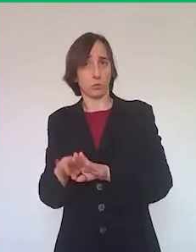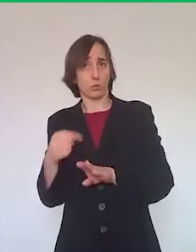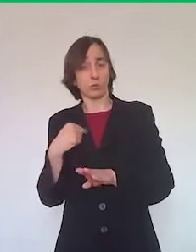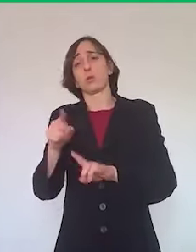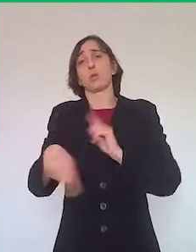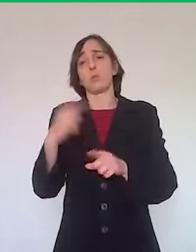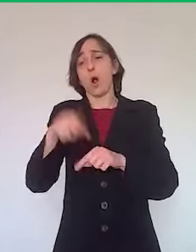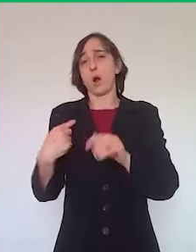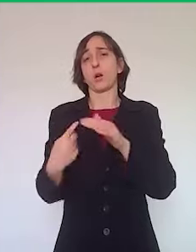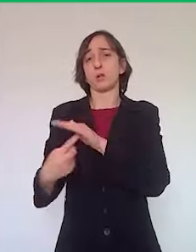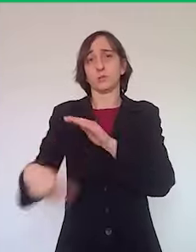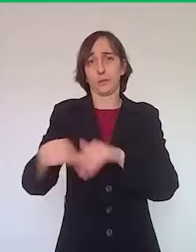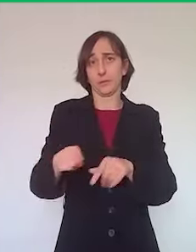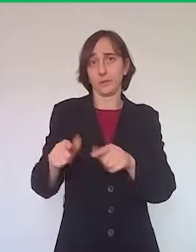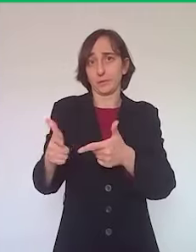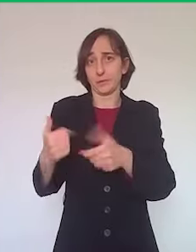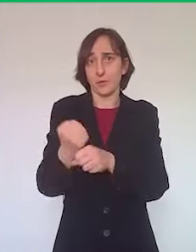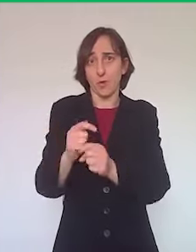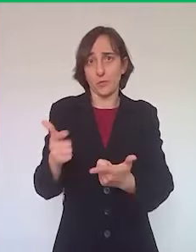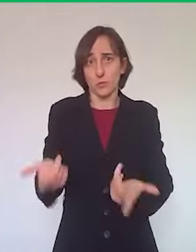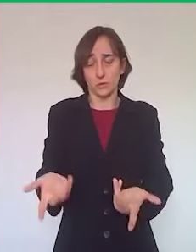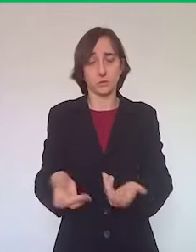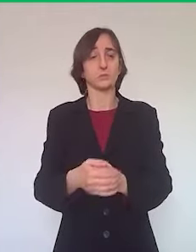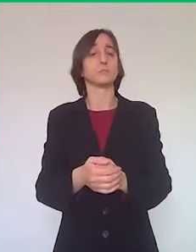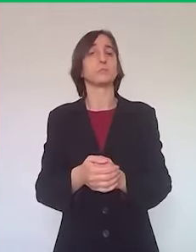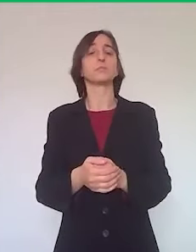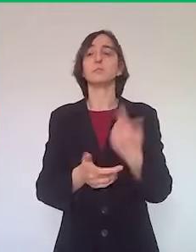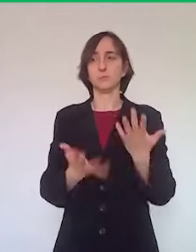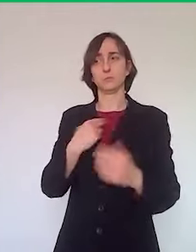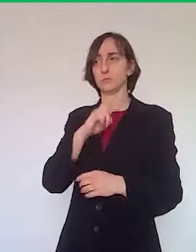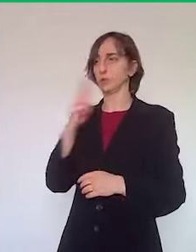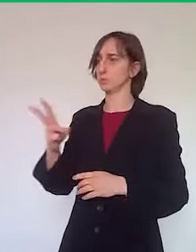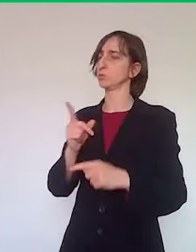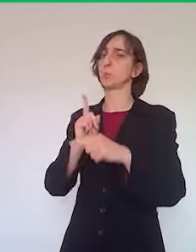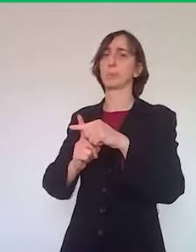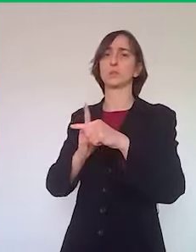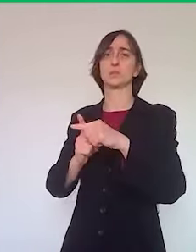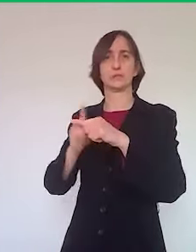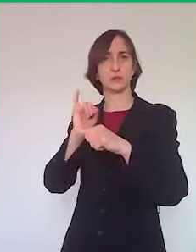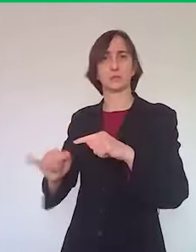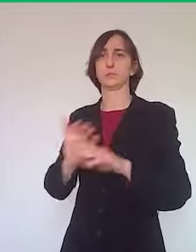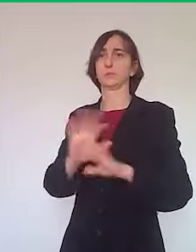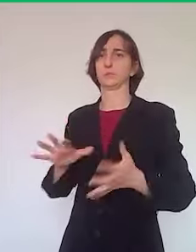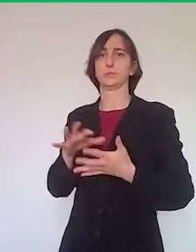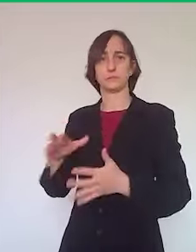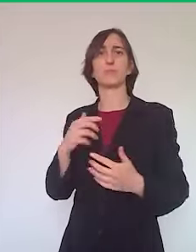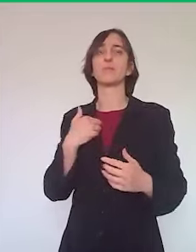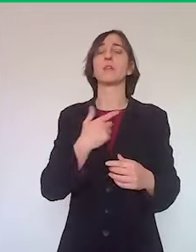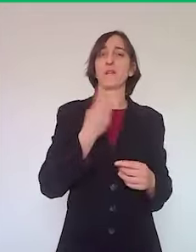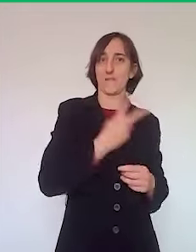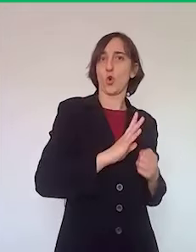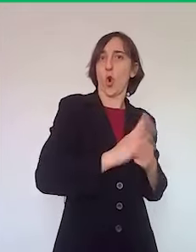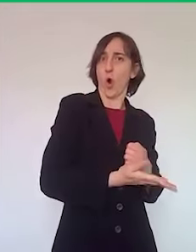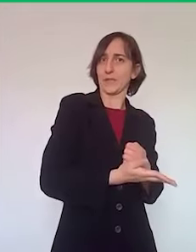i miei collaboratori. La risposta è positiva, io confermo che nonostante il Covid stiamo procedendo,